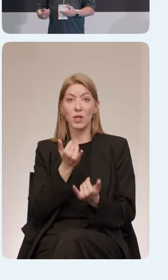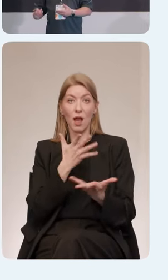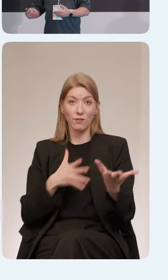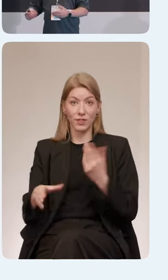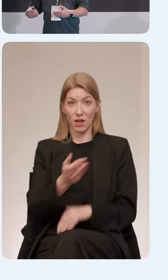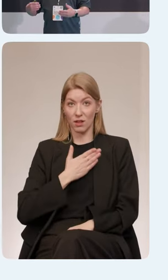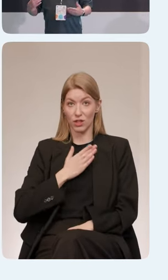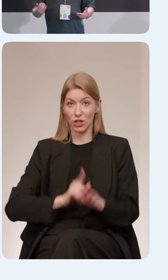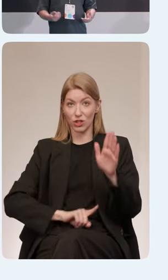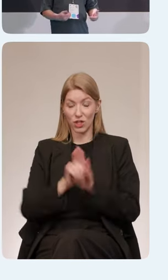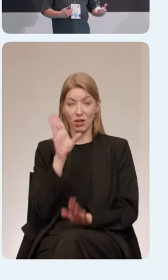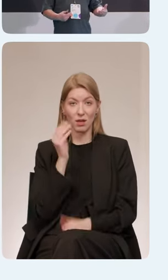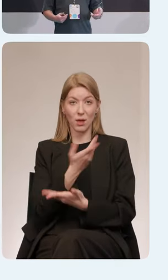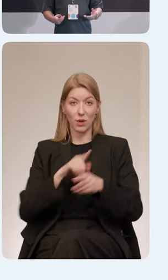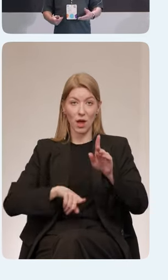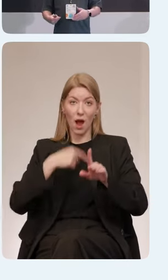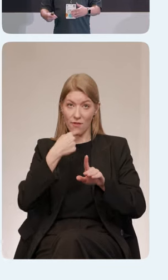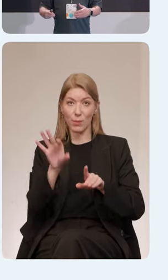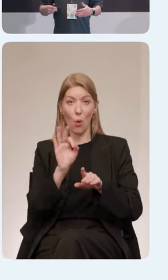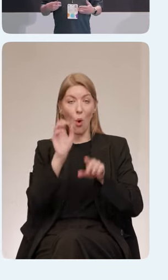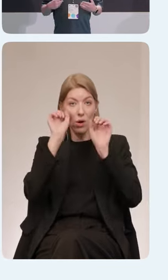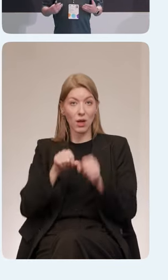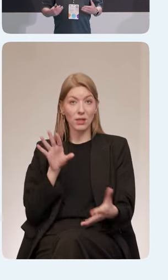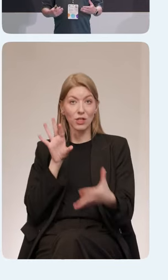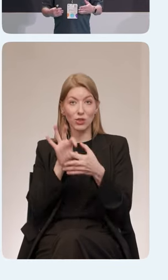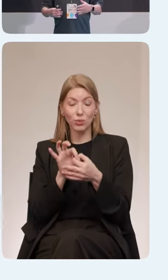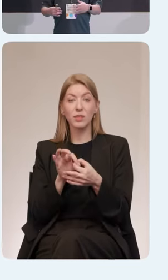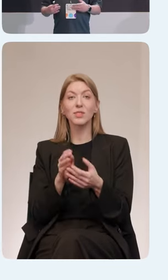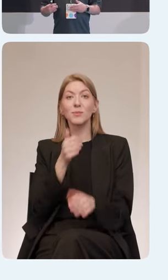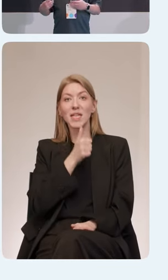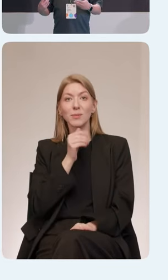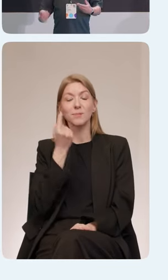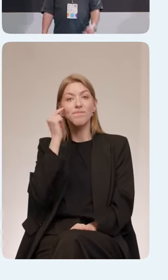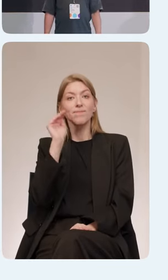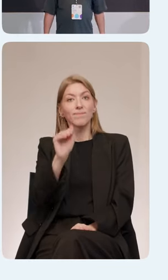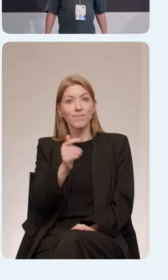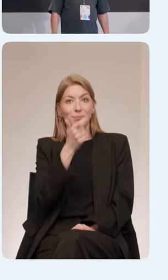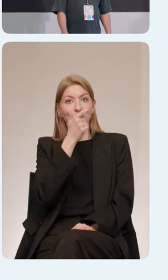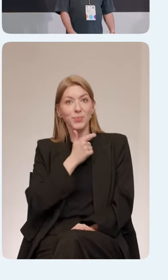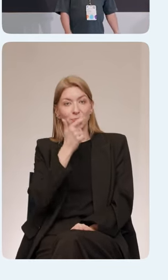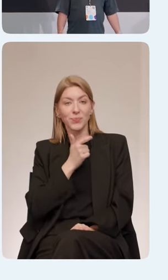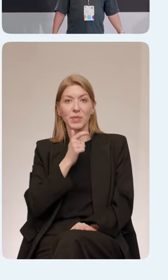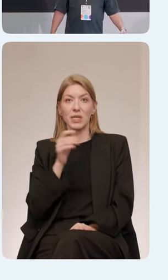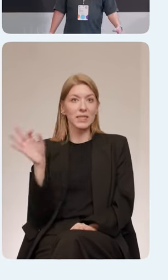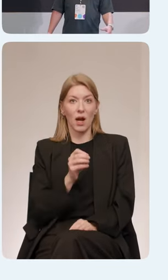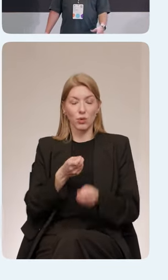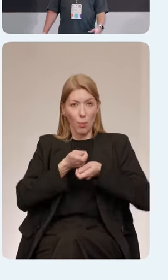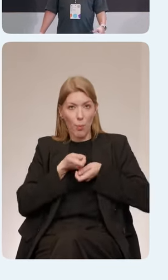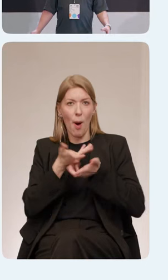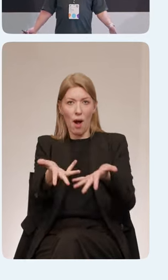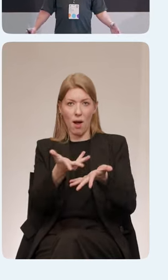начинаниях, когда мы говорим про инклюзию, по доступности, это делать как-то мягко и не наваливать сразу на дизайнера в кучу